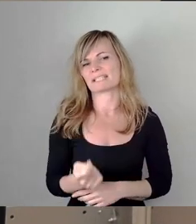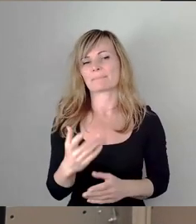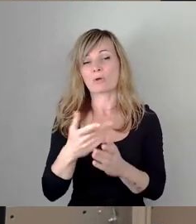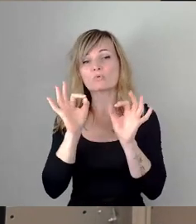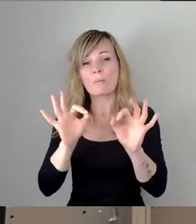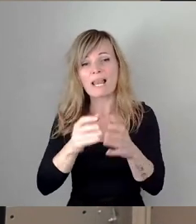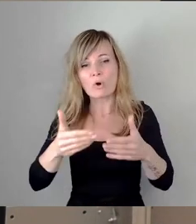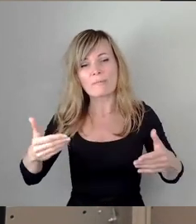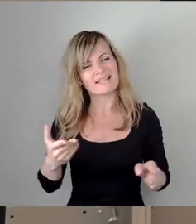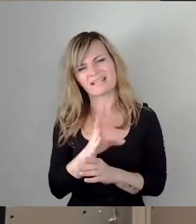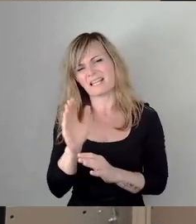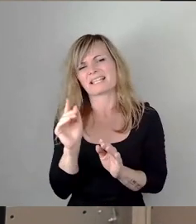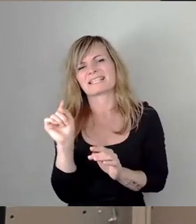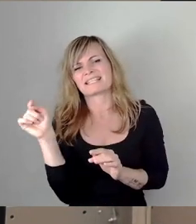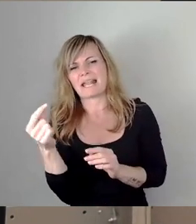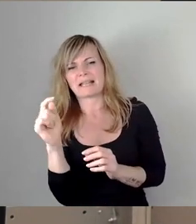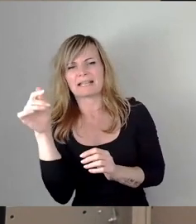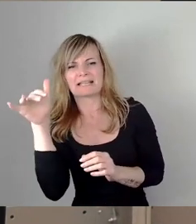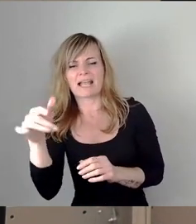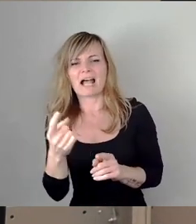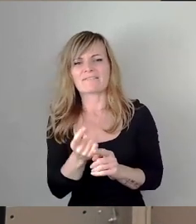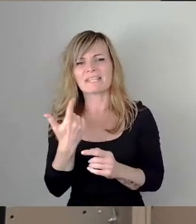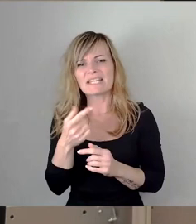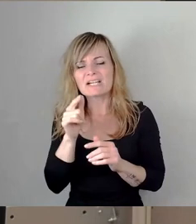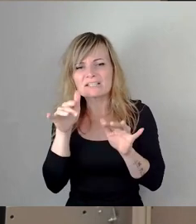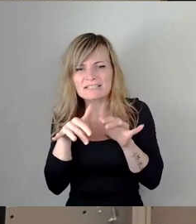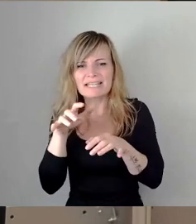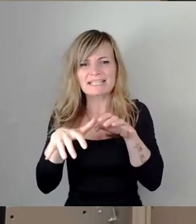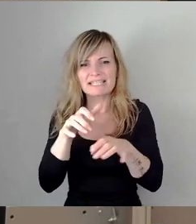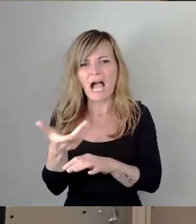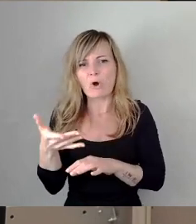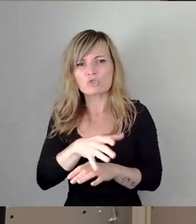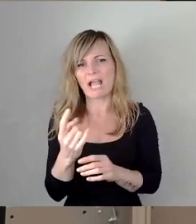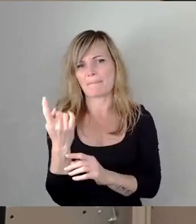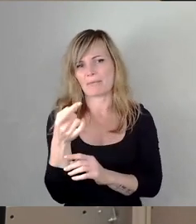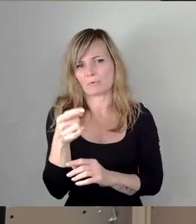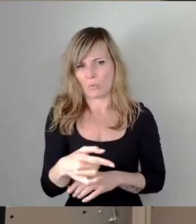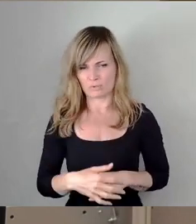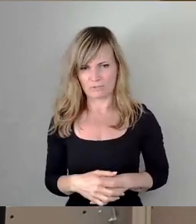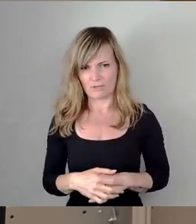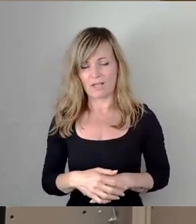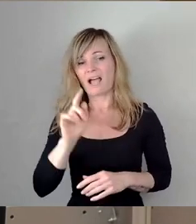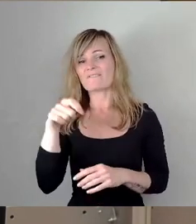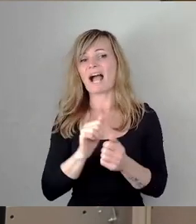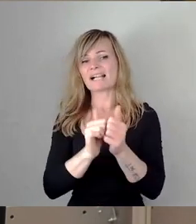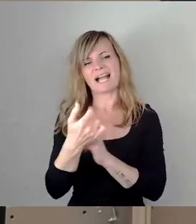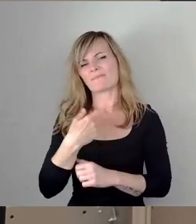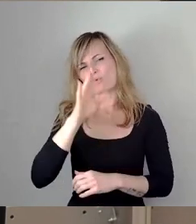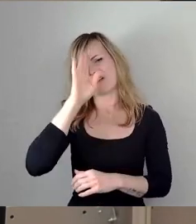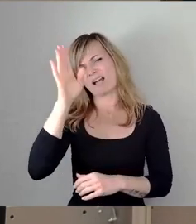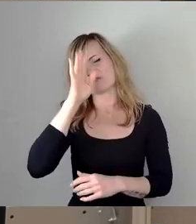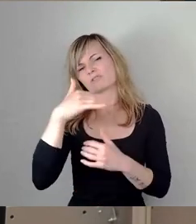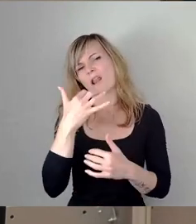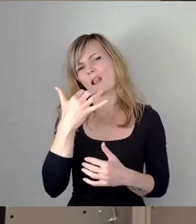Scheue Kreaturen vom Aussterben bedroht, so scheint es. Im Wahlkampf wird nur noch Quatsch erzählt. Tunnel, Flugtaxi,